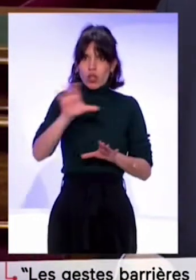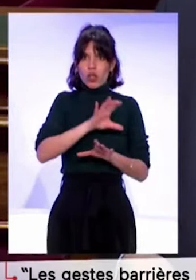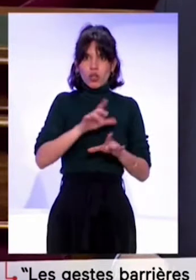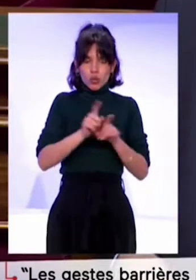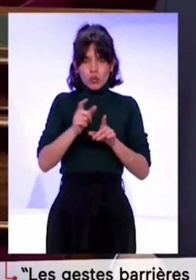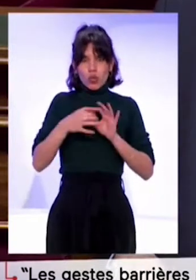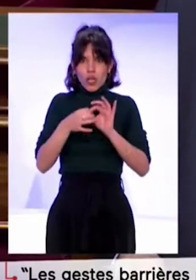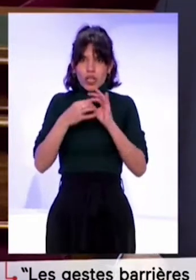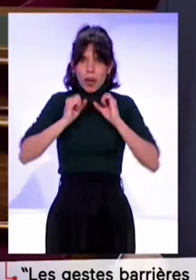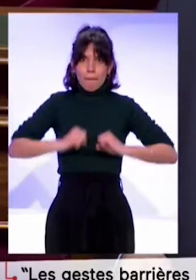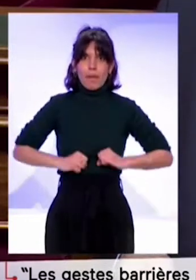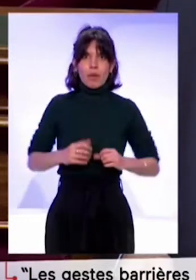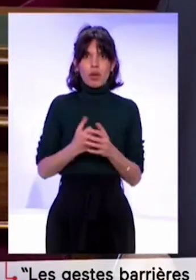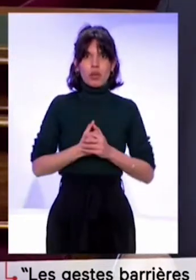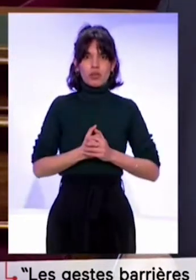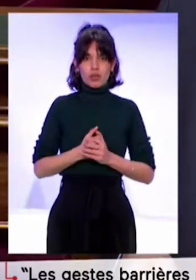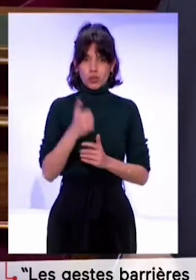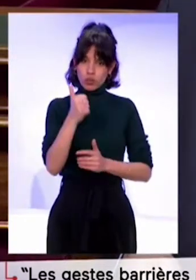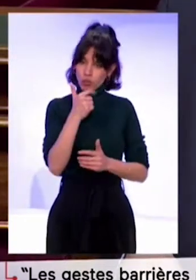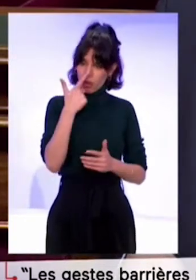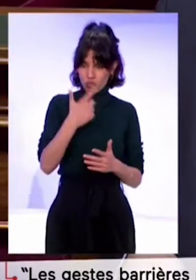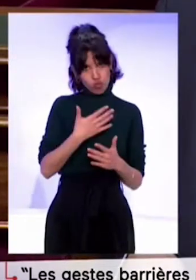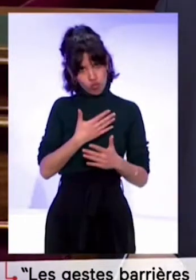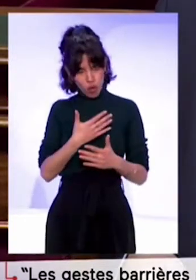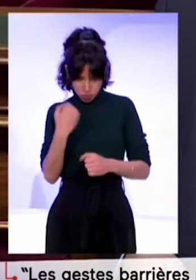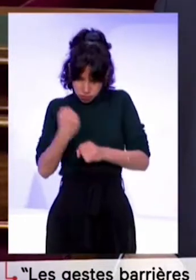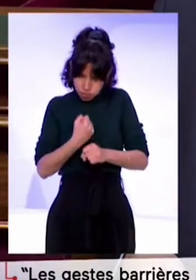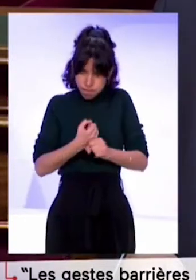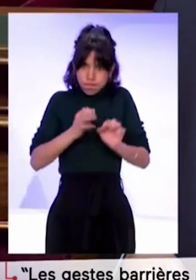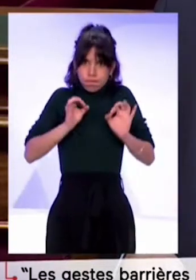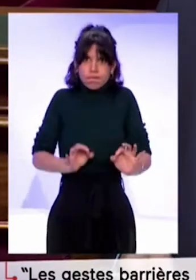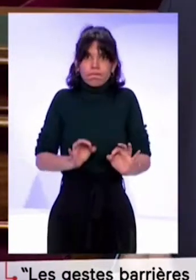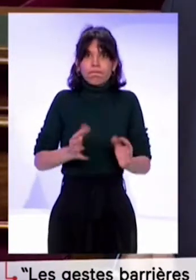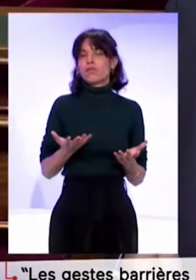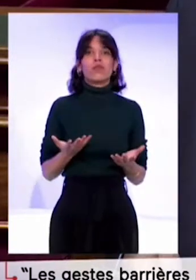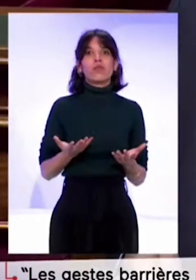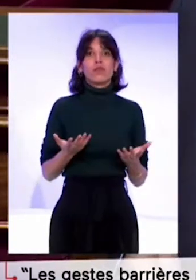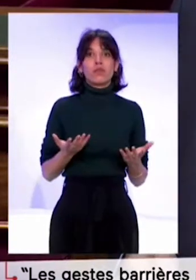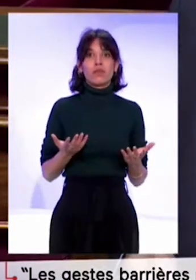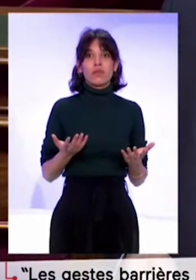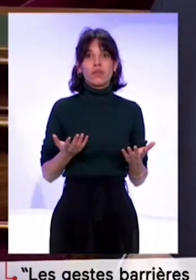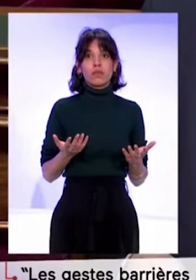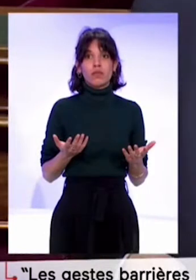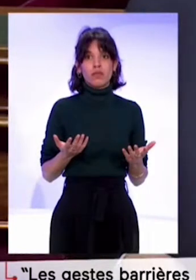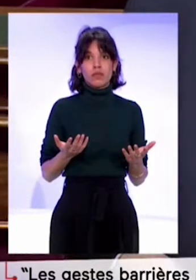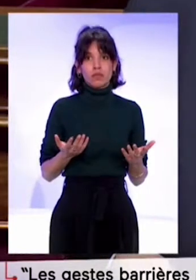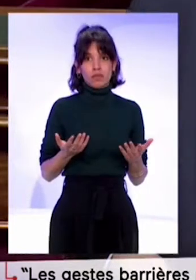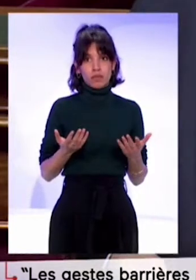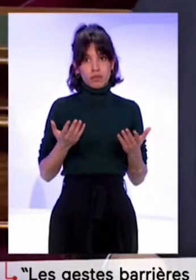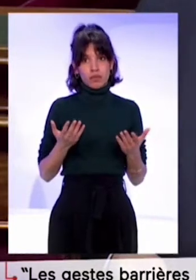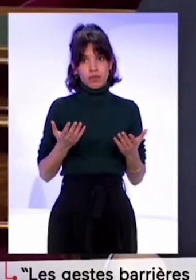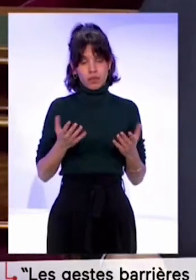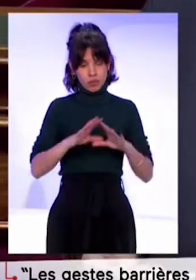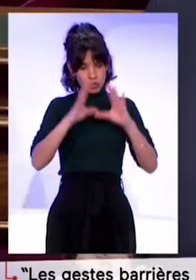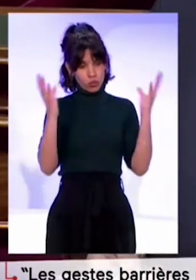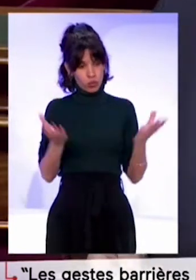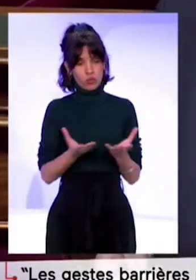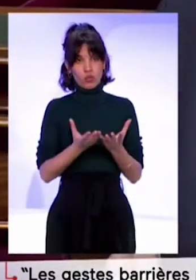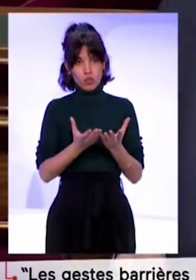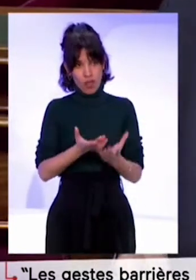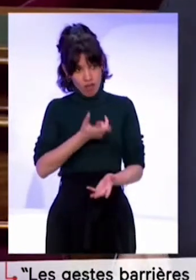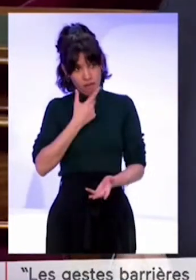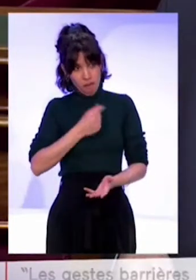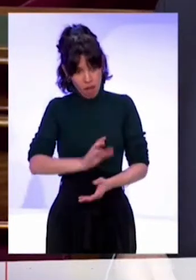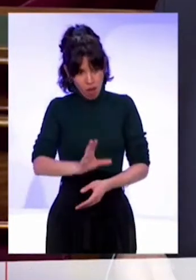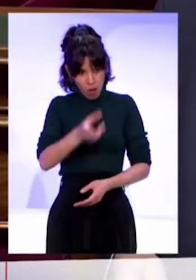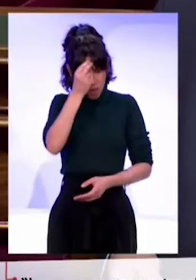Parlement. Vous êtes en avant-poste et vous faites le job. Cette sympathie et cette compréhension n'emportent pas systématiquement